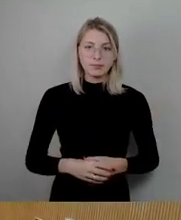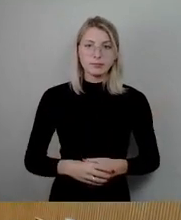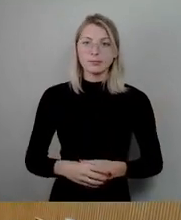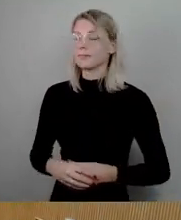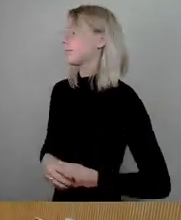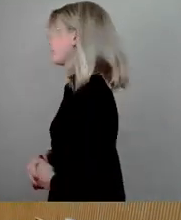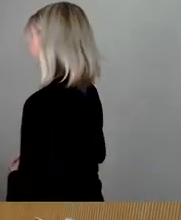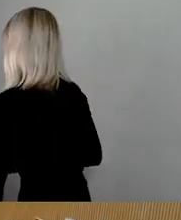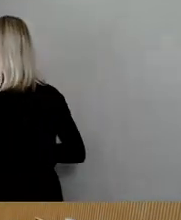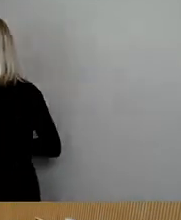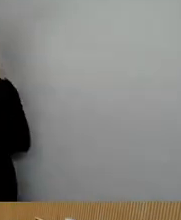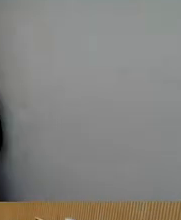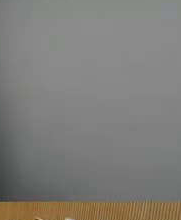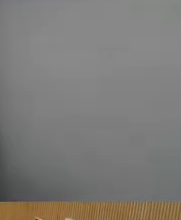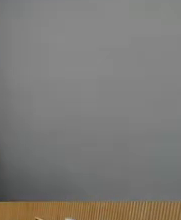Okay,